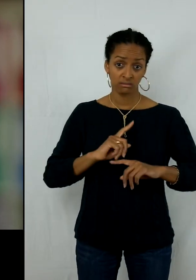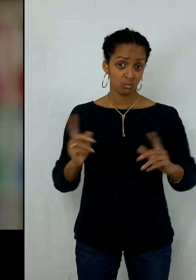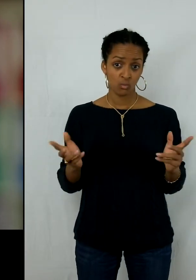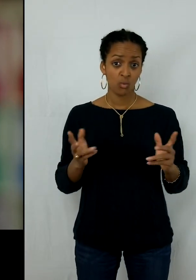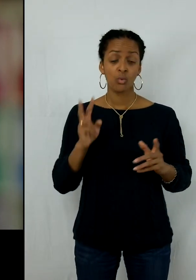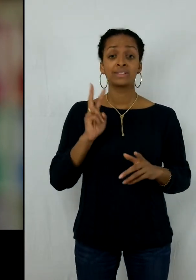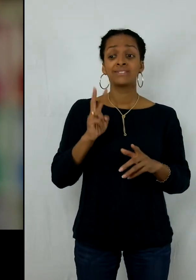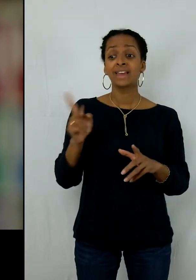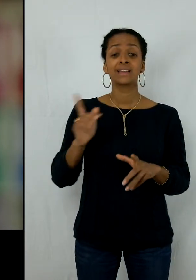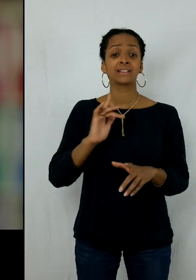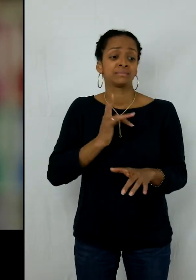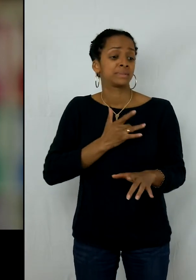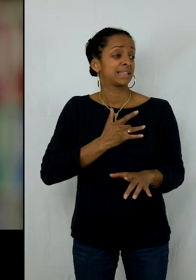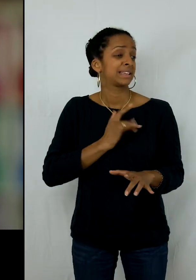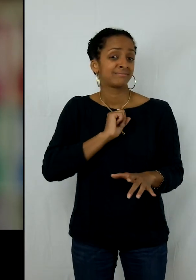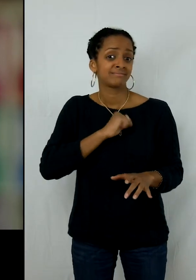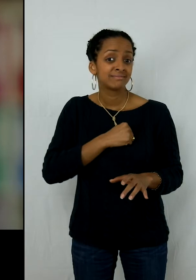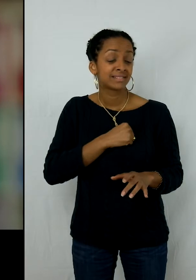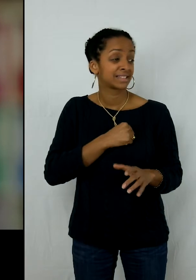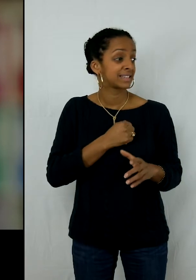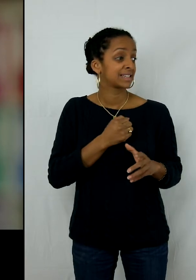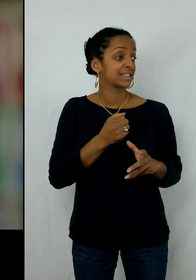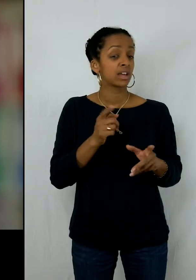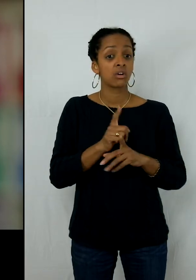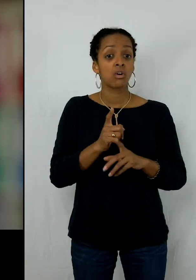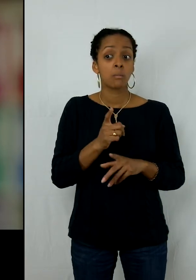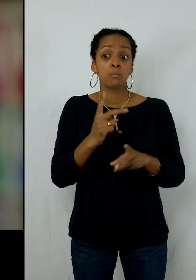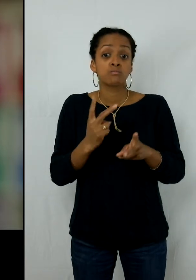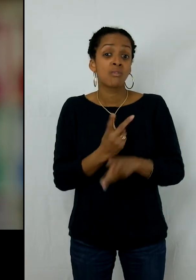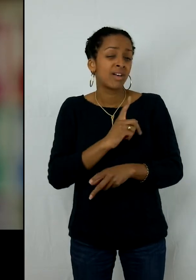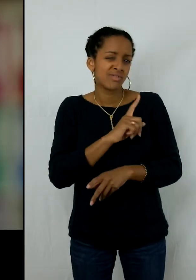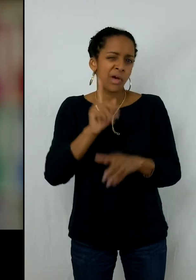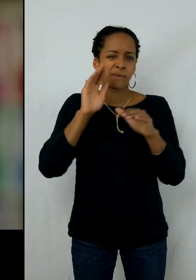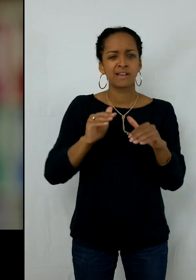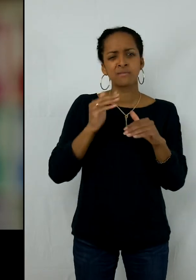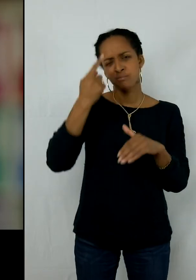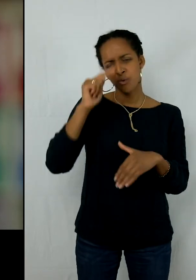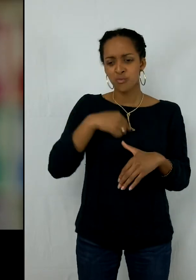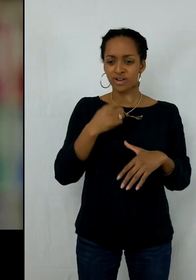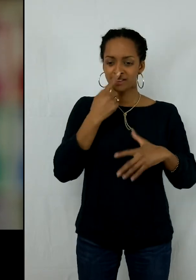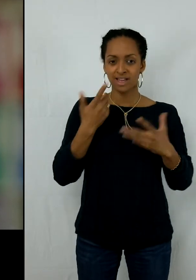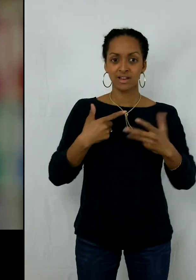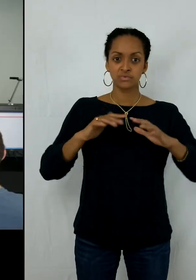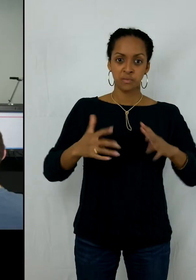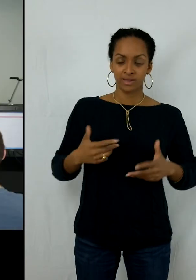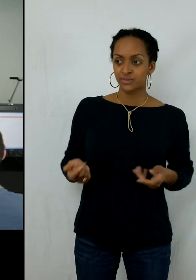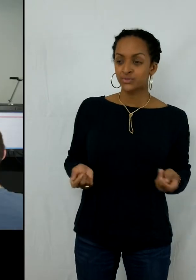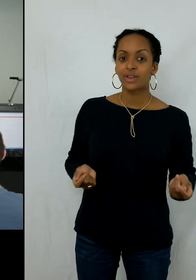chose. Une bonne chose, même si on ne sait pas vraiment comment réagir dans ces situations. Et je le conçois parfaitement.